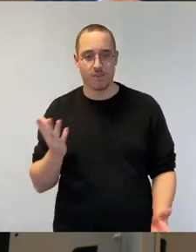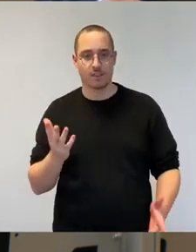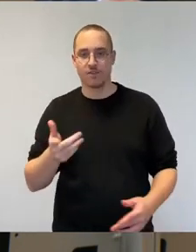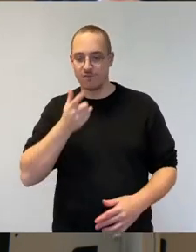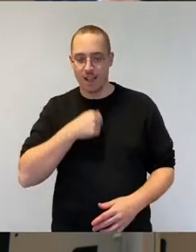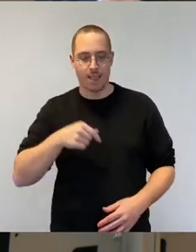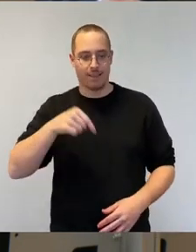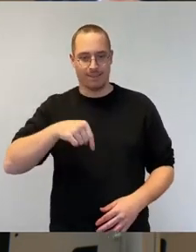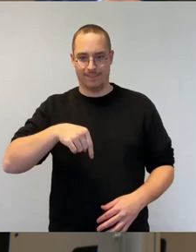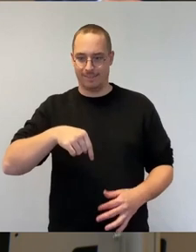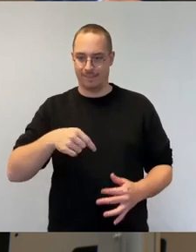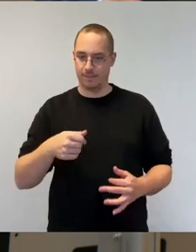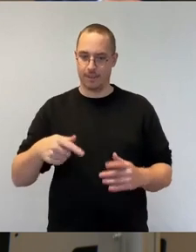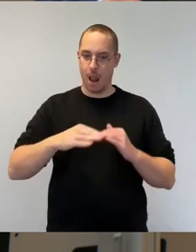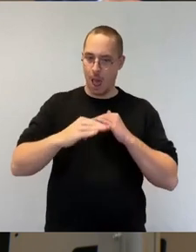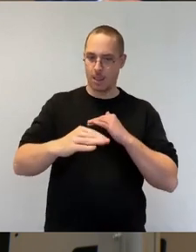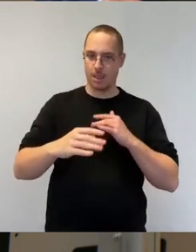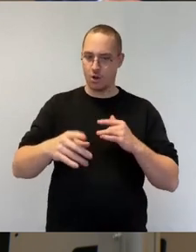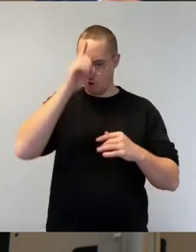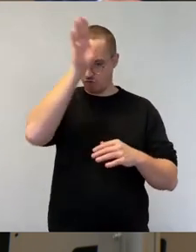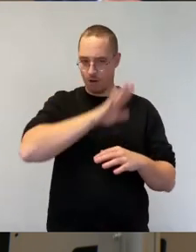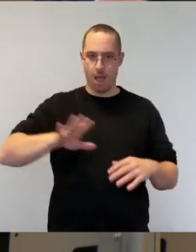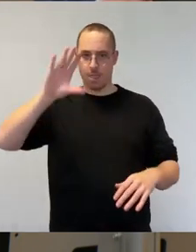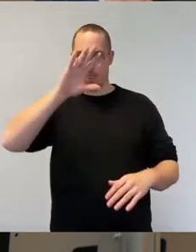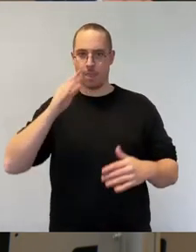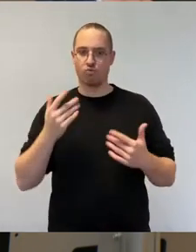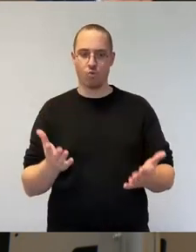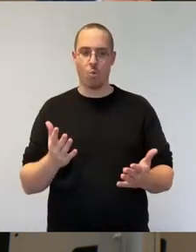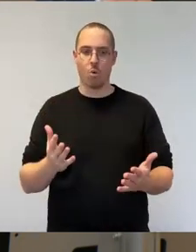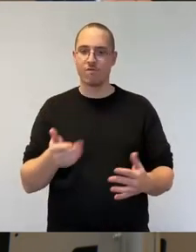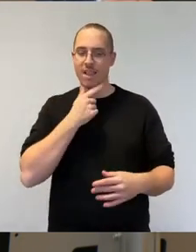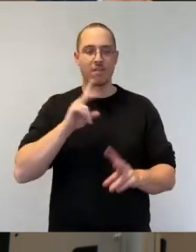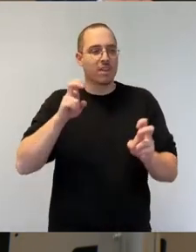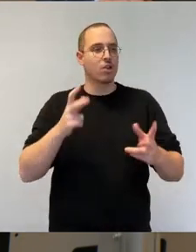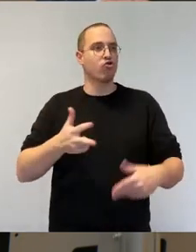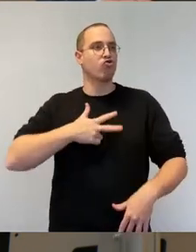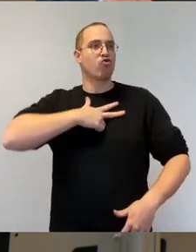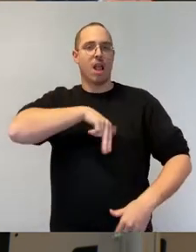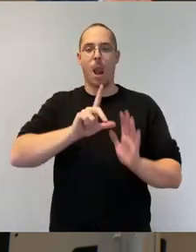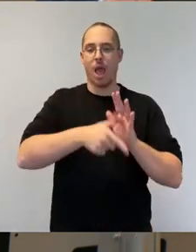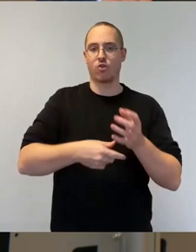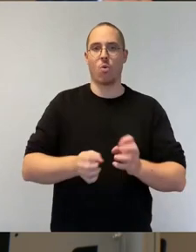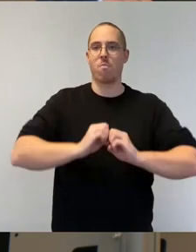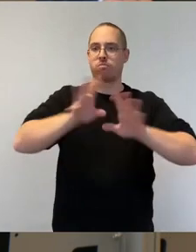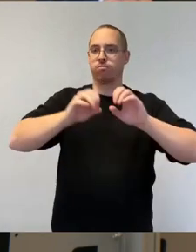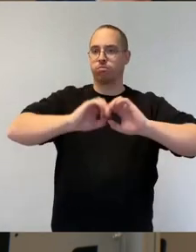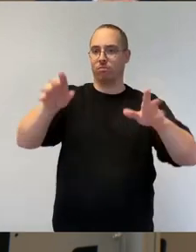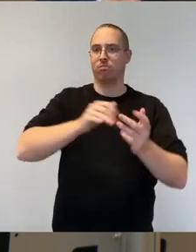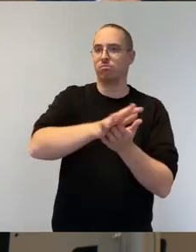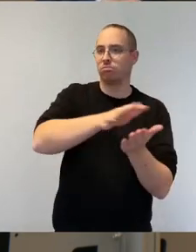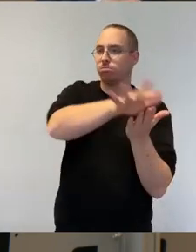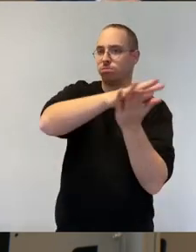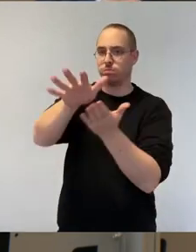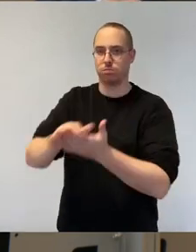dastehen lassen. Die Bezahlkarte anstatt Barzahlung ist dabei der richtige Weg. Wir brauchen eine erhöhte Kontrolle und Steuerung unserer